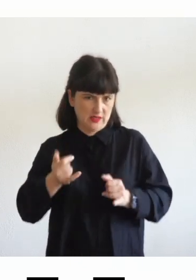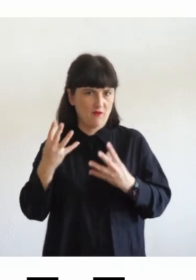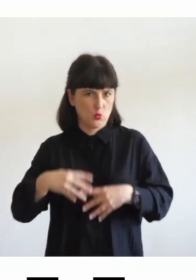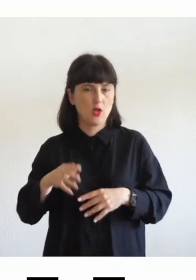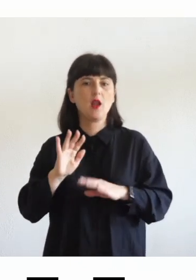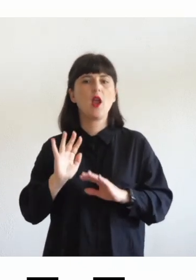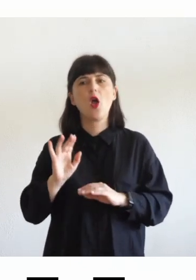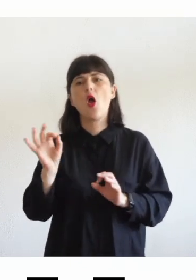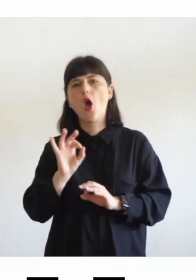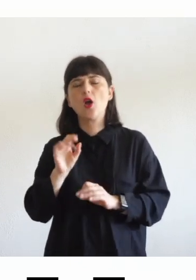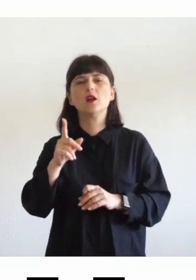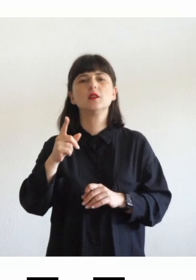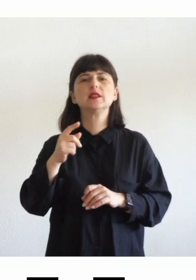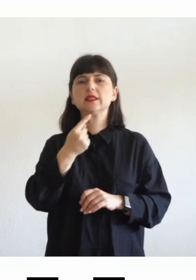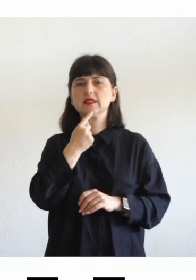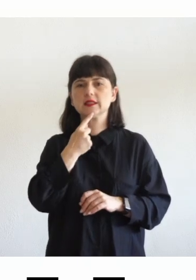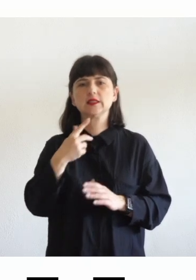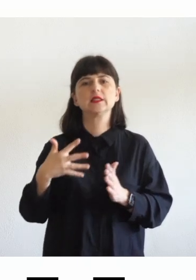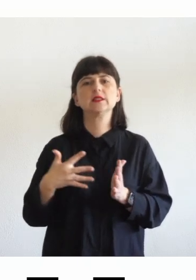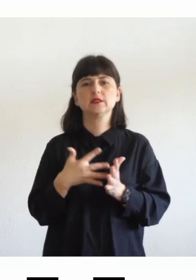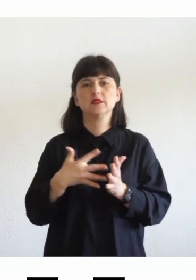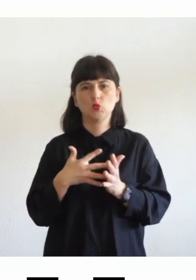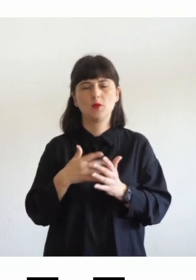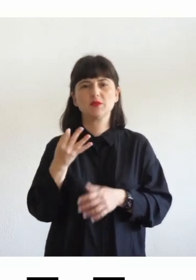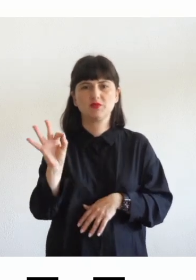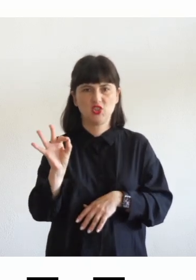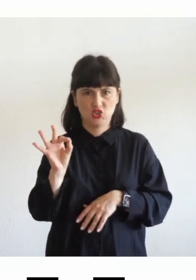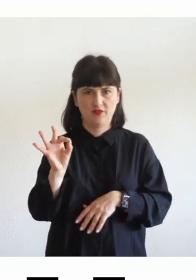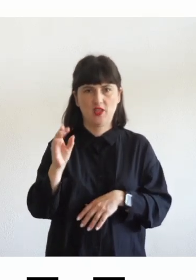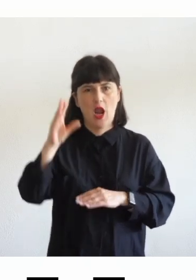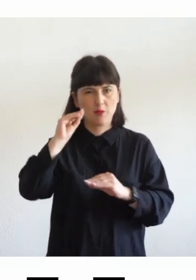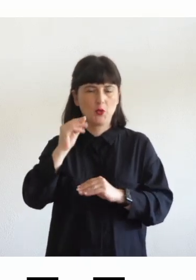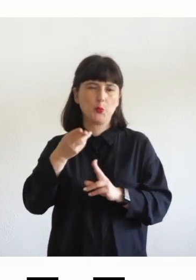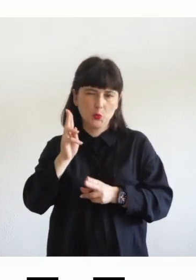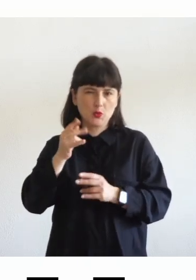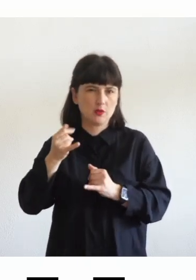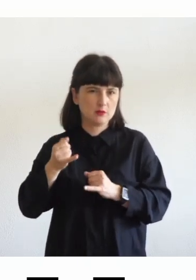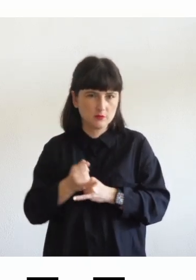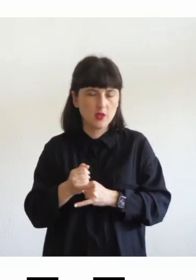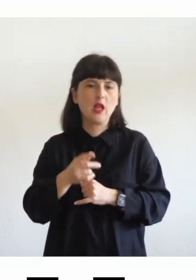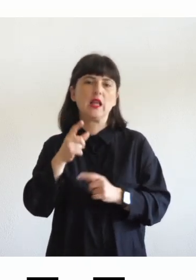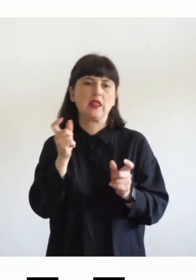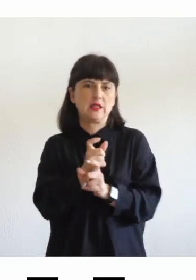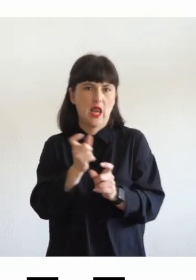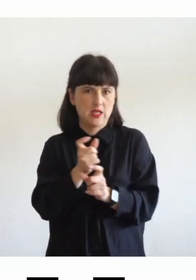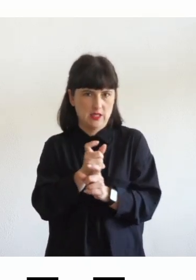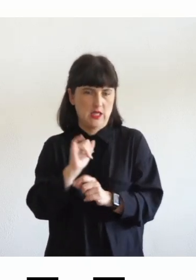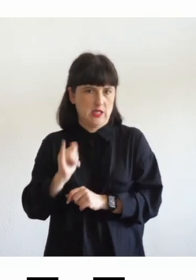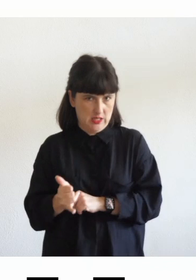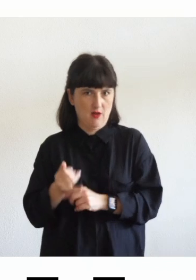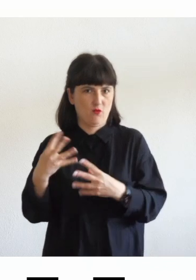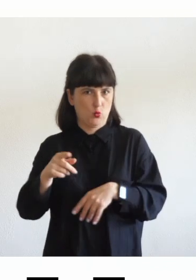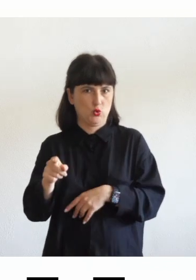studenti con disturbi specifici dell'apprendimento nello specifico con dislessia chiaro che se non abbiamo